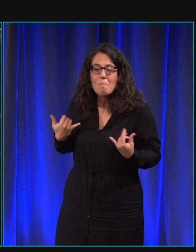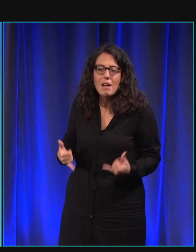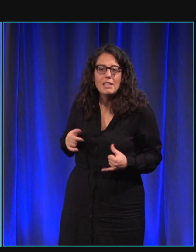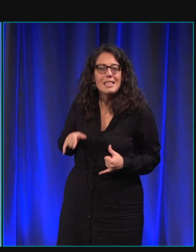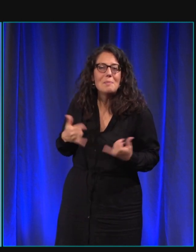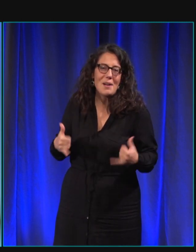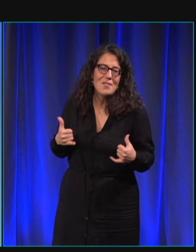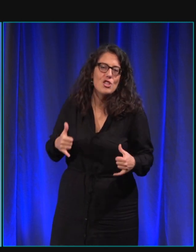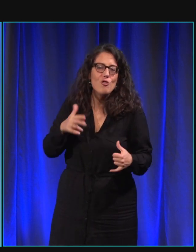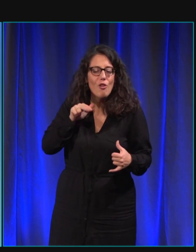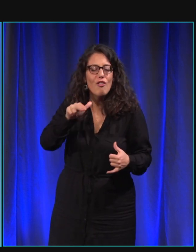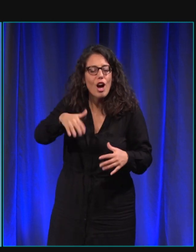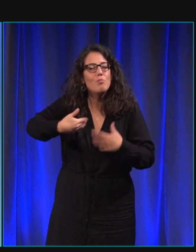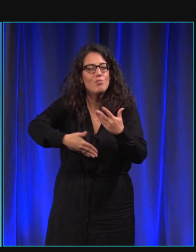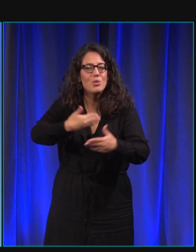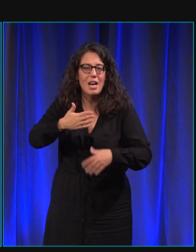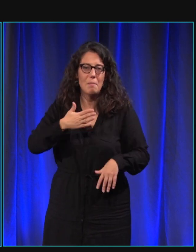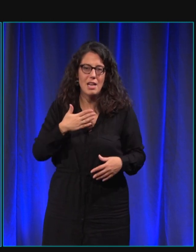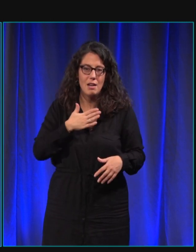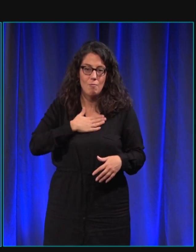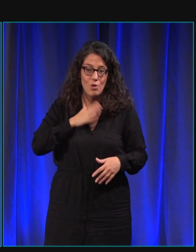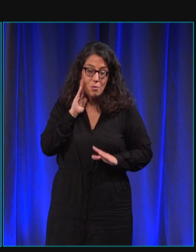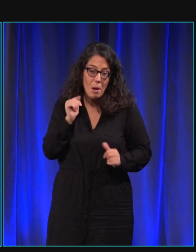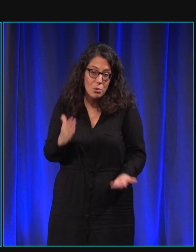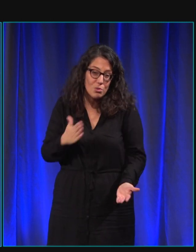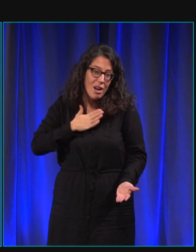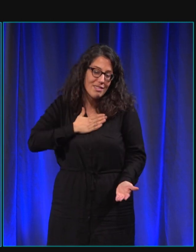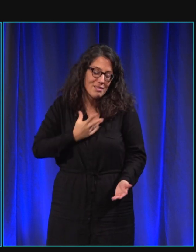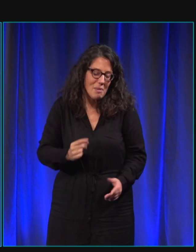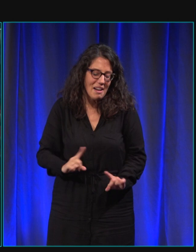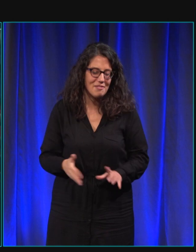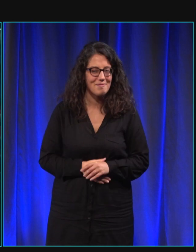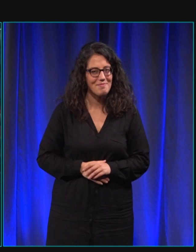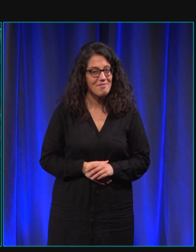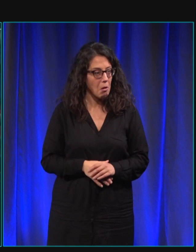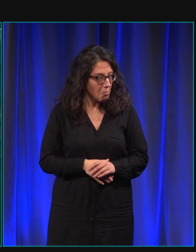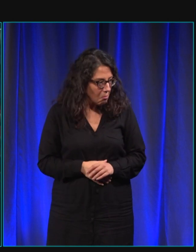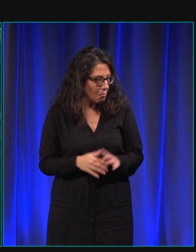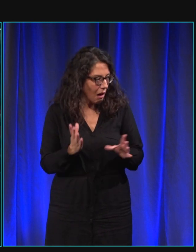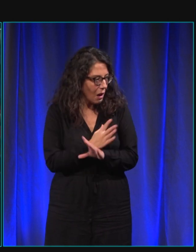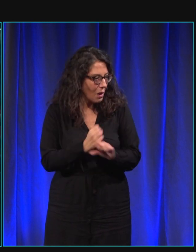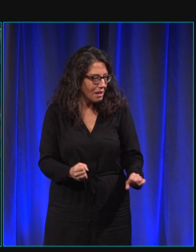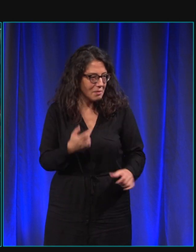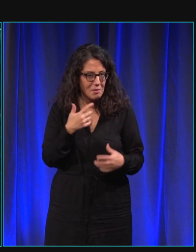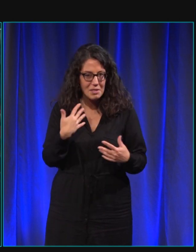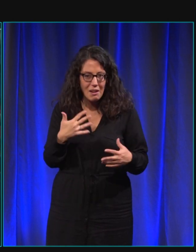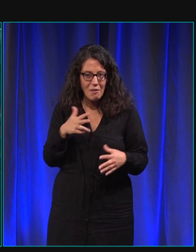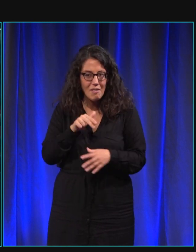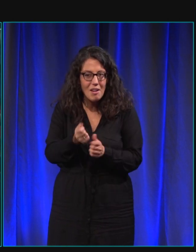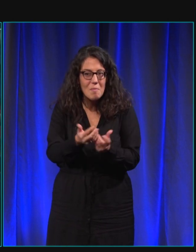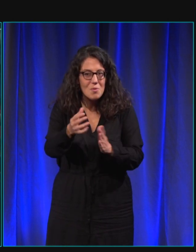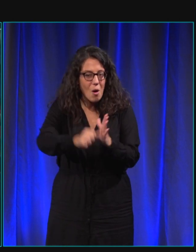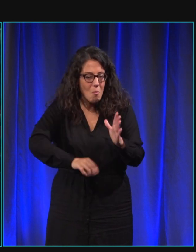formé, il sera formé plus tard. Mais moi, je n'en ai pas besoin, donc ce n pas grave. Écoutez, il est formidable, il le saura encore plus, alors, dans quelques mois.